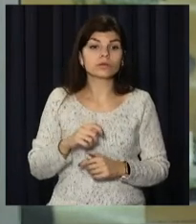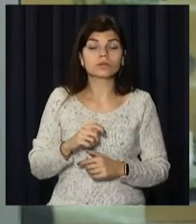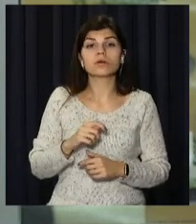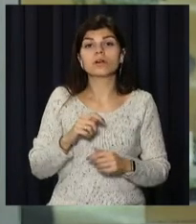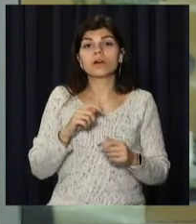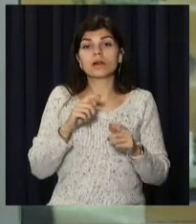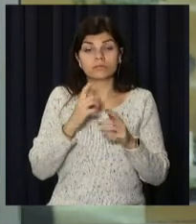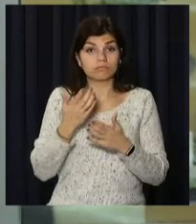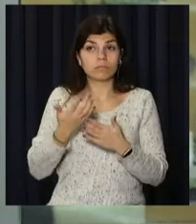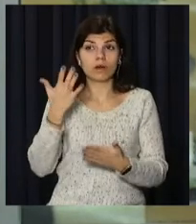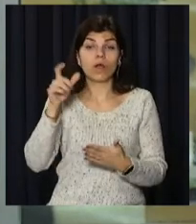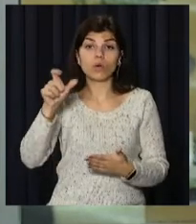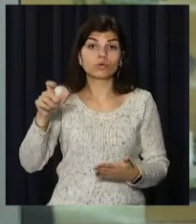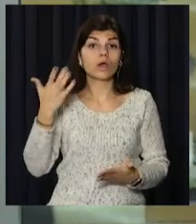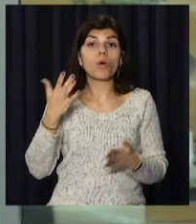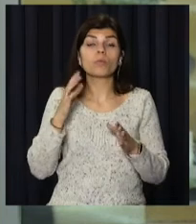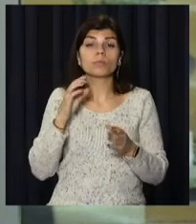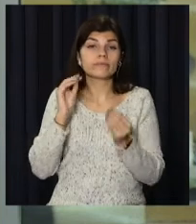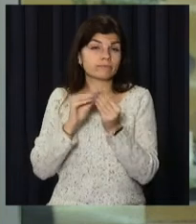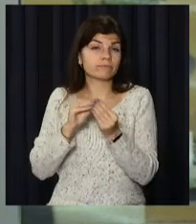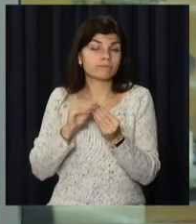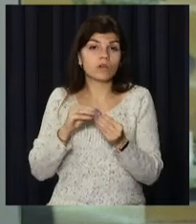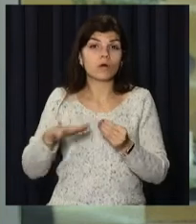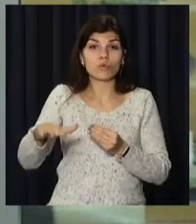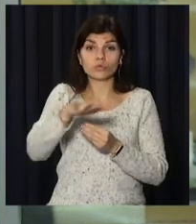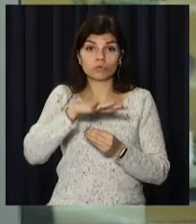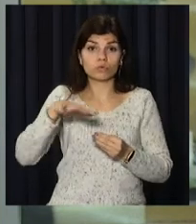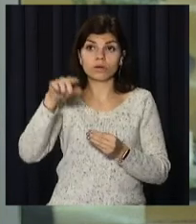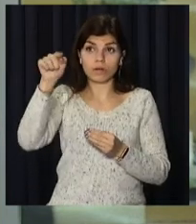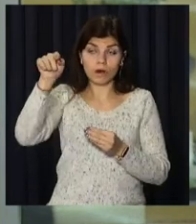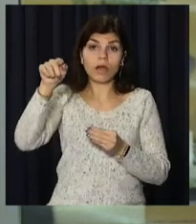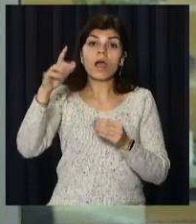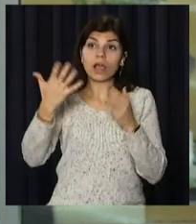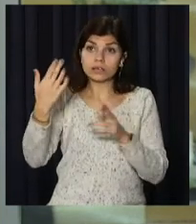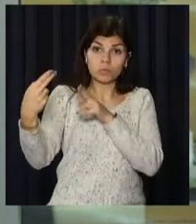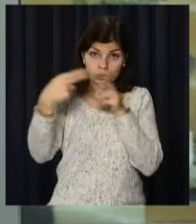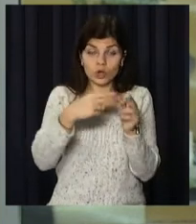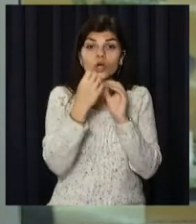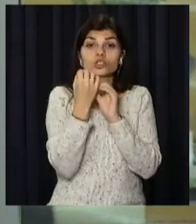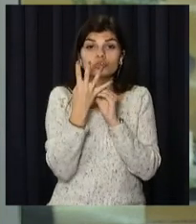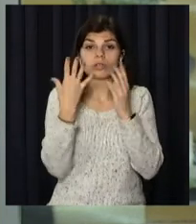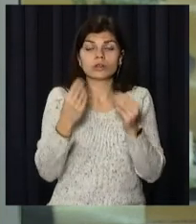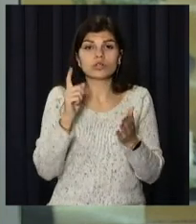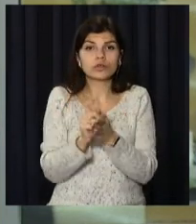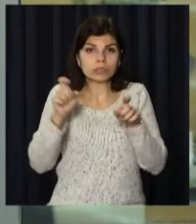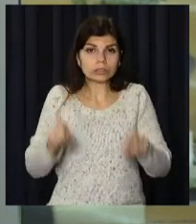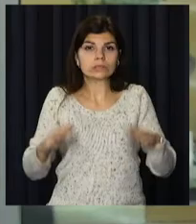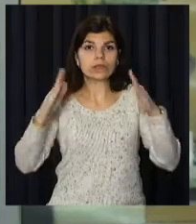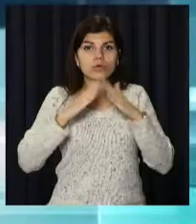особи без громадянства, які постійно проживають на території України, повинні відбути 14-денну самоізоляцію.